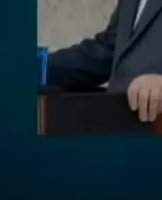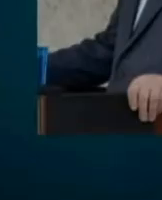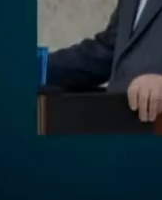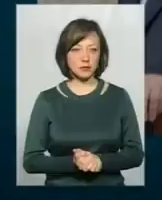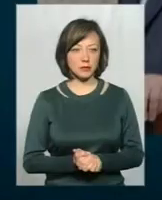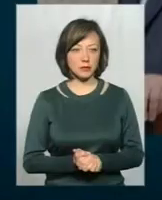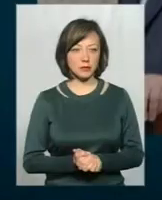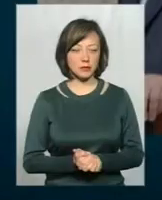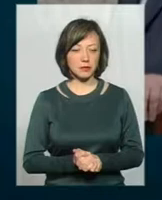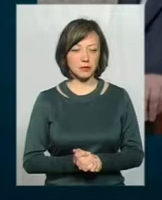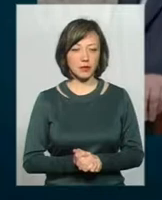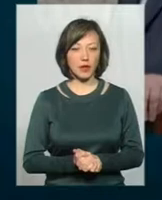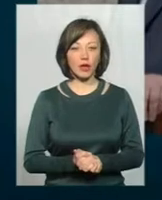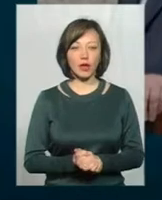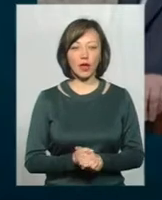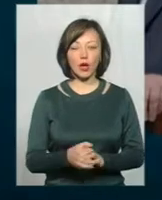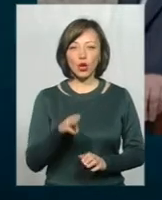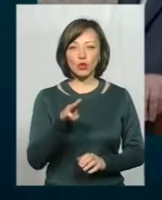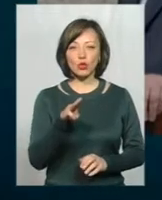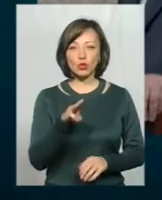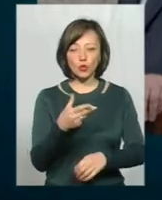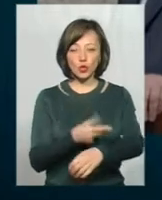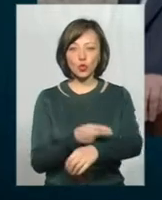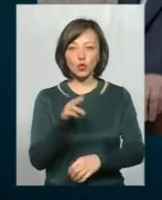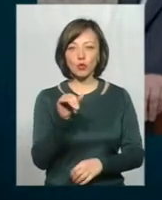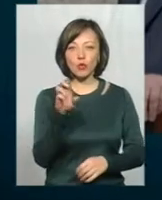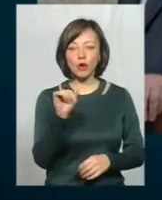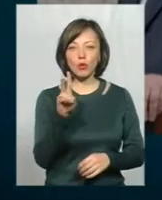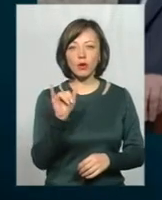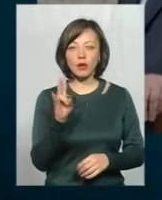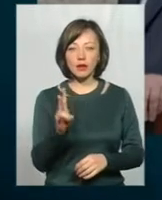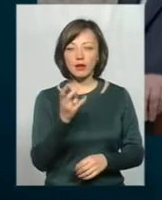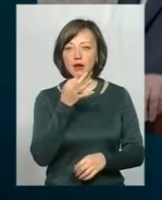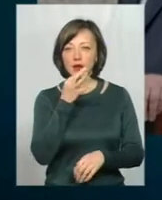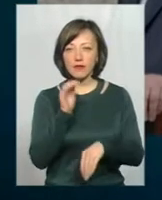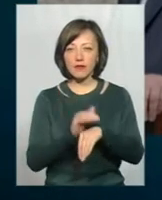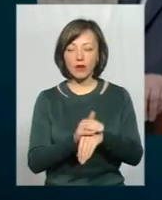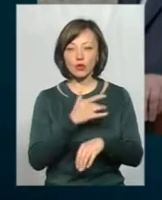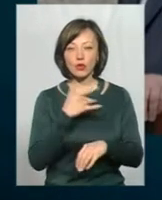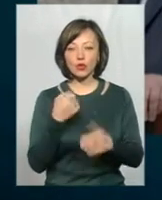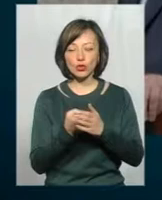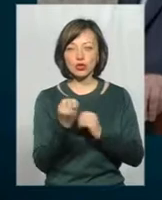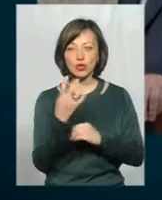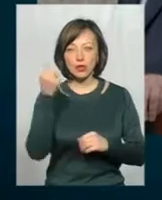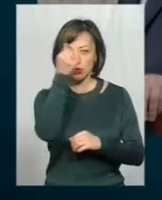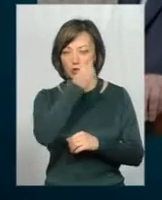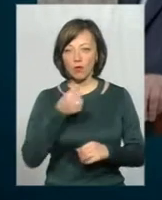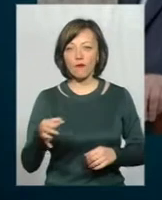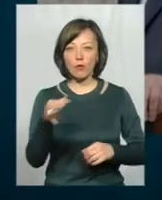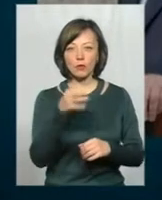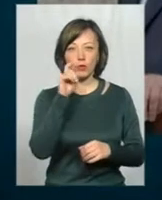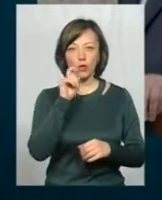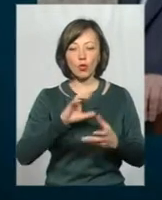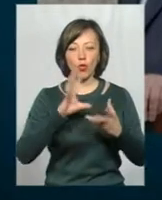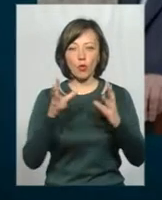Туберкулін-діагностика залишається єдиним методом раннього вияву туберкульозу у дітей до 14 років. В останні роки в області, як і в Україні,